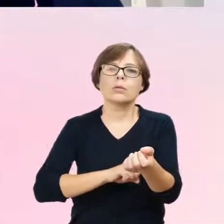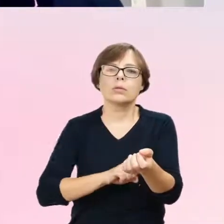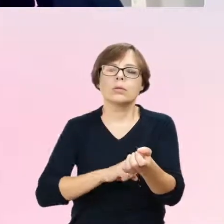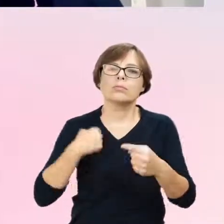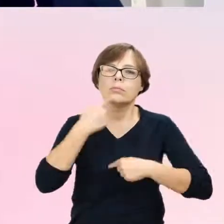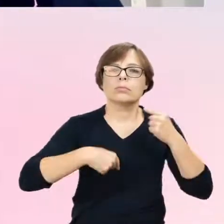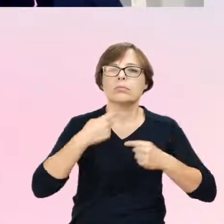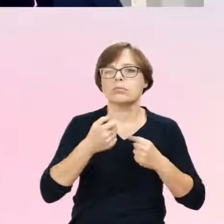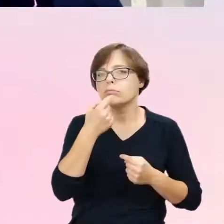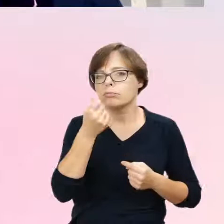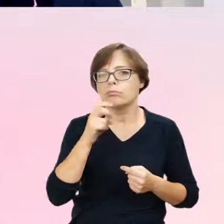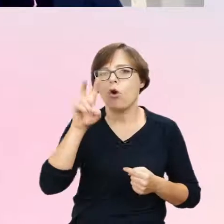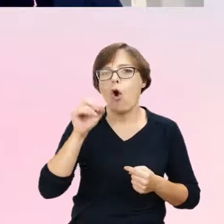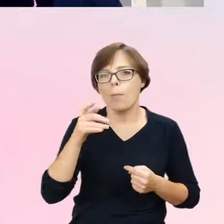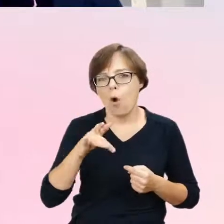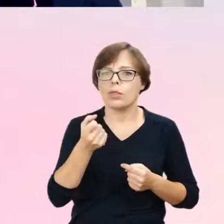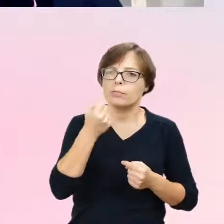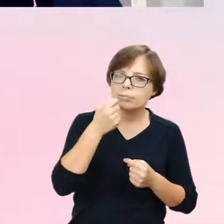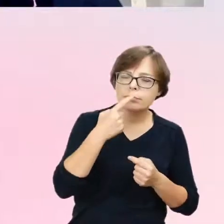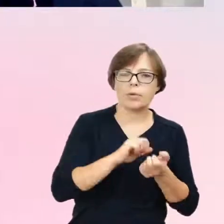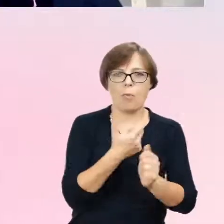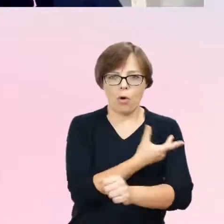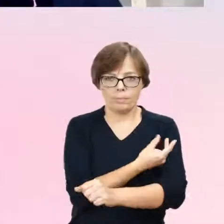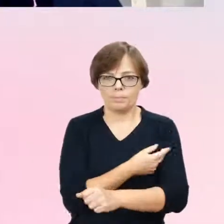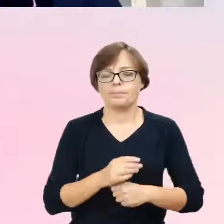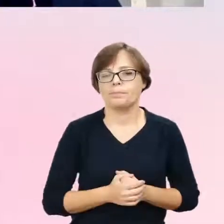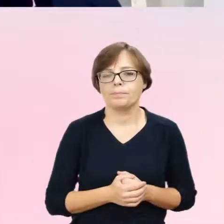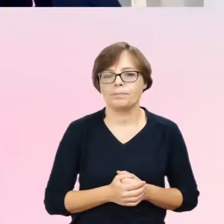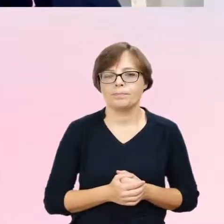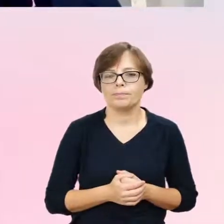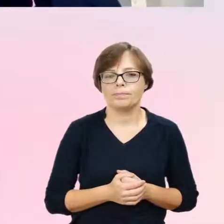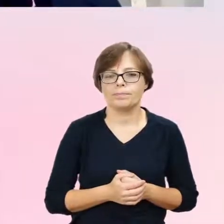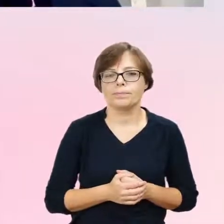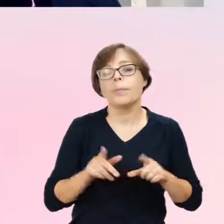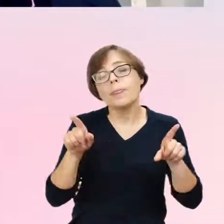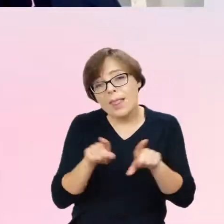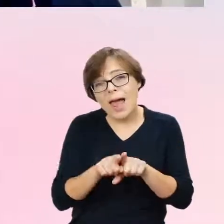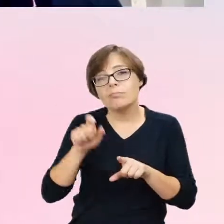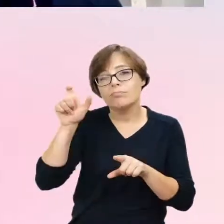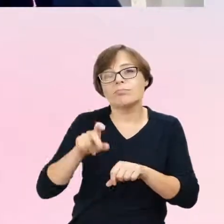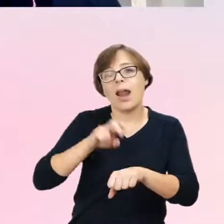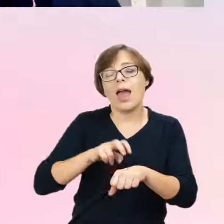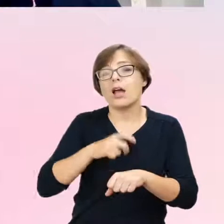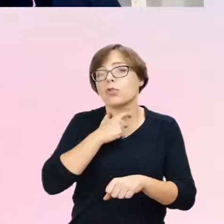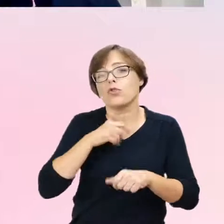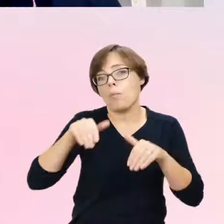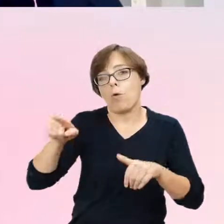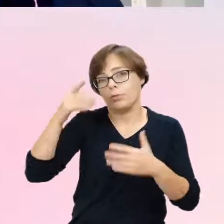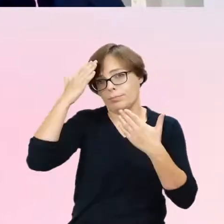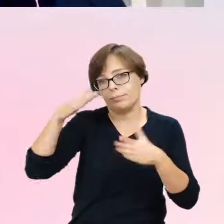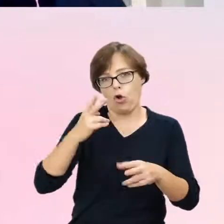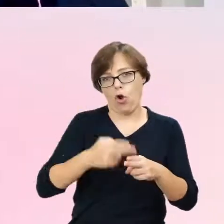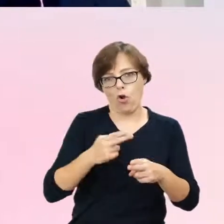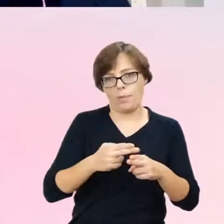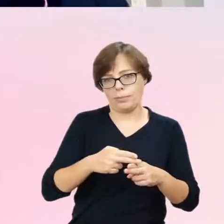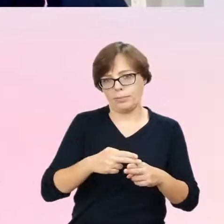W tym przypadku endokrynolek może z kolei niekoniecznie znać się na chorobach psychicznych i